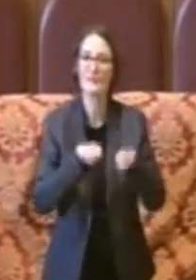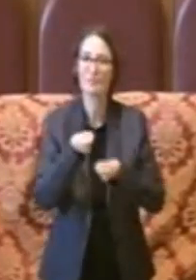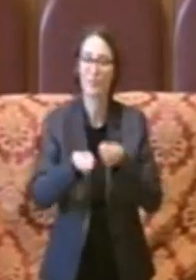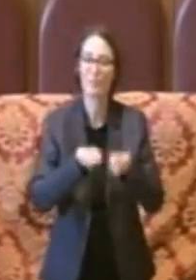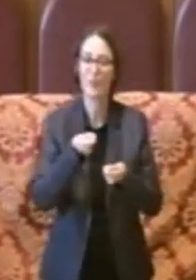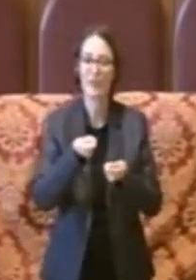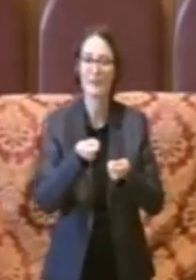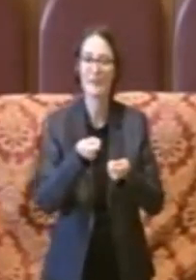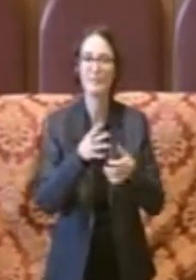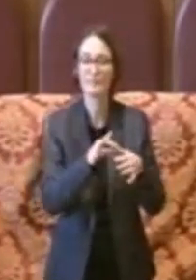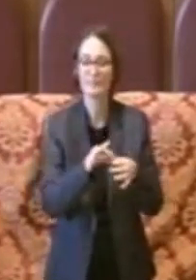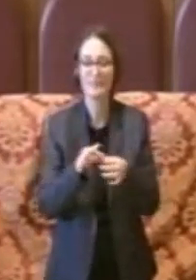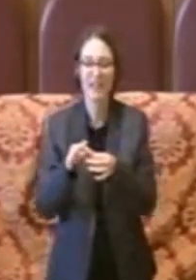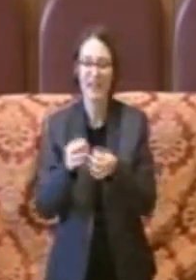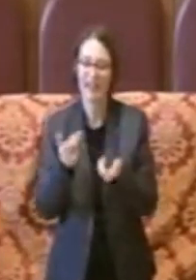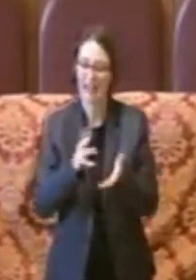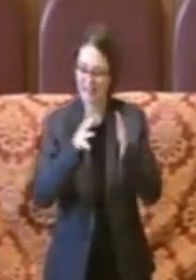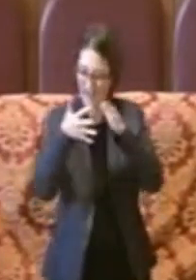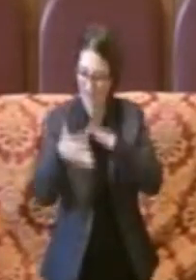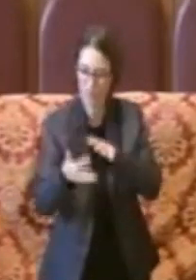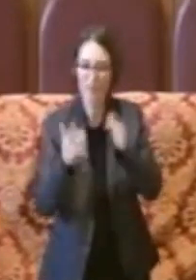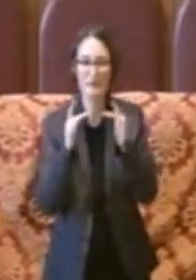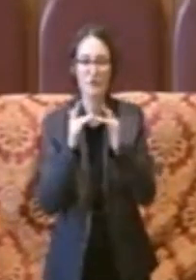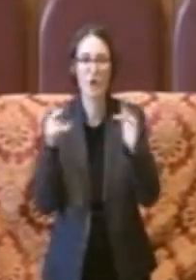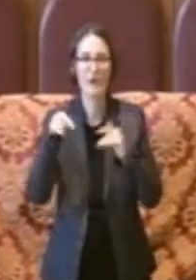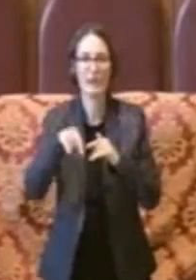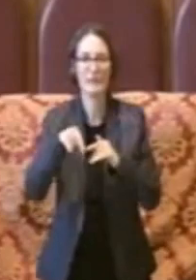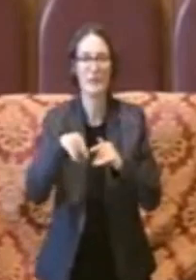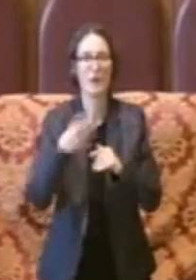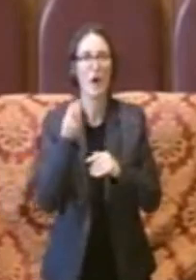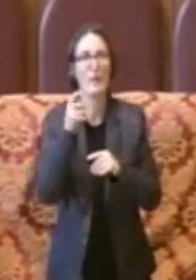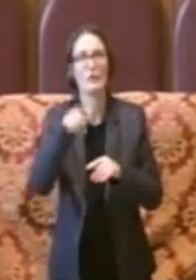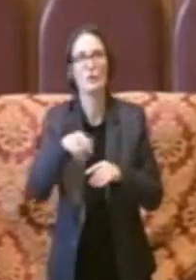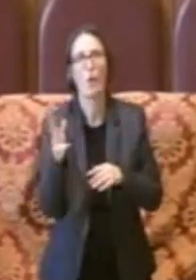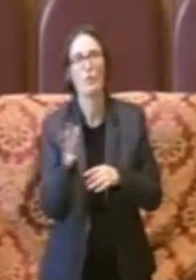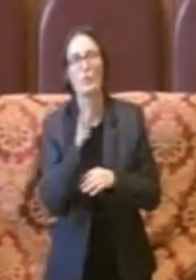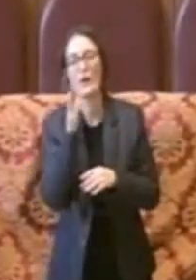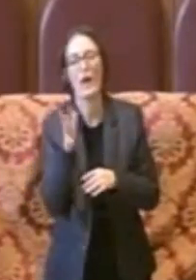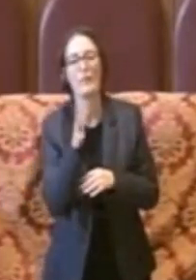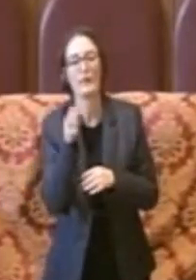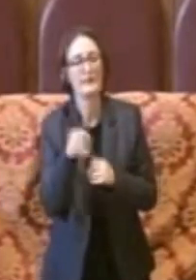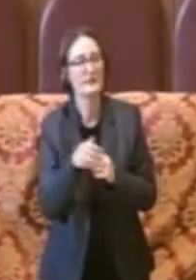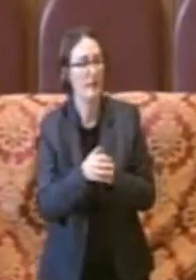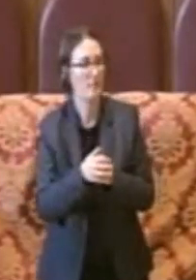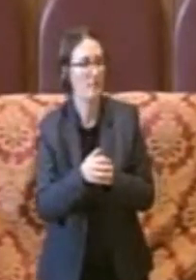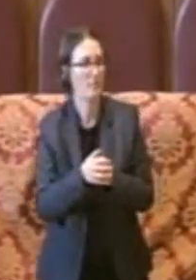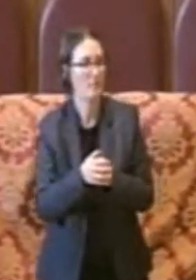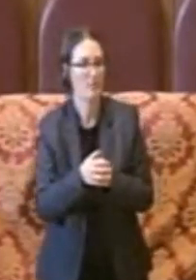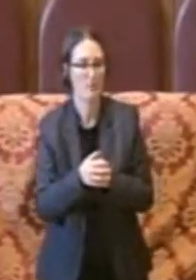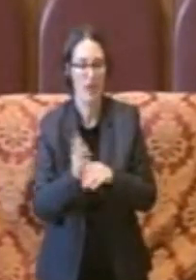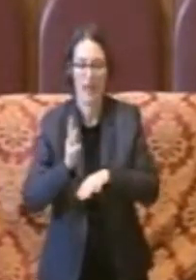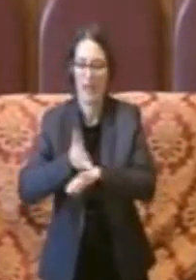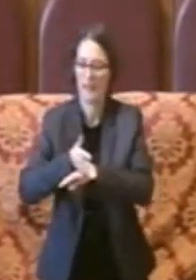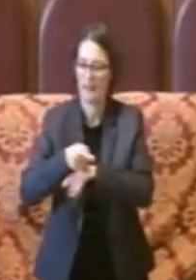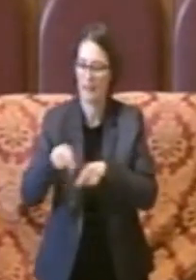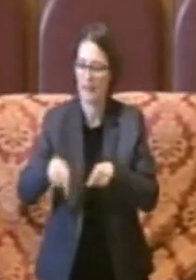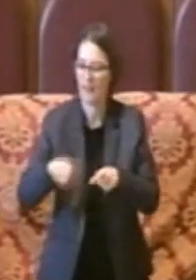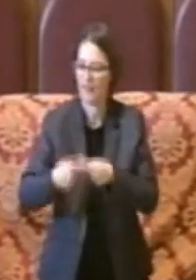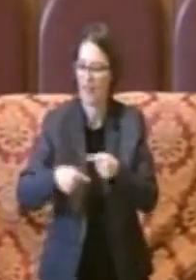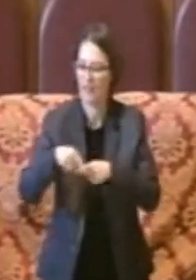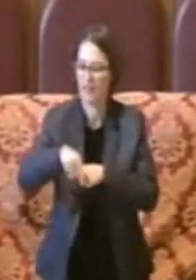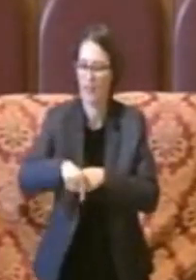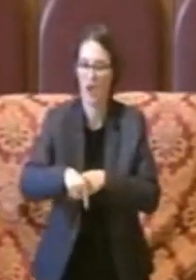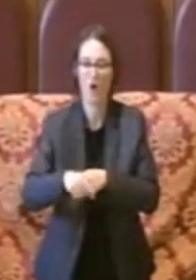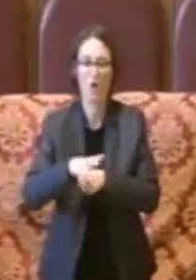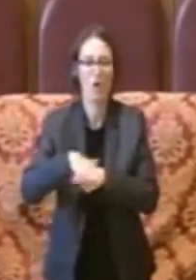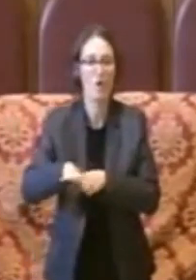transizione digitale penso anche agli interventi che sono in corso sul tema appunto del commercio e